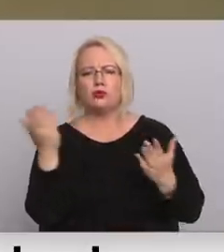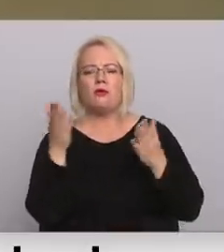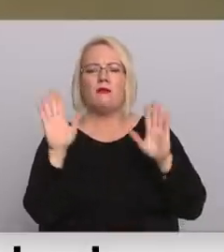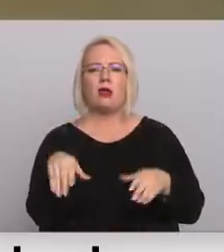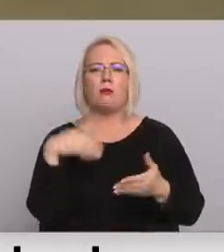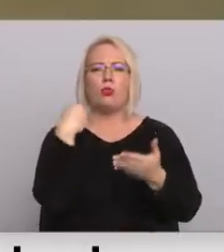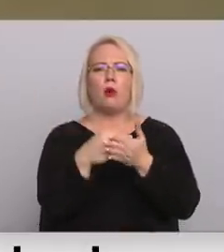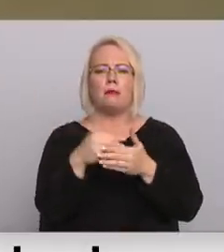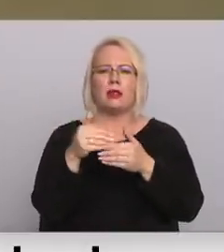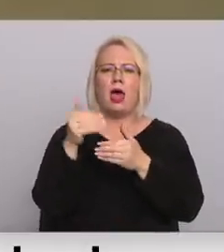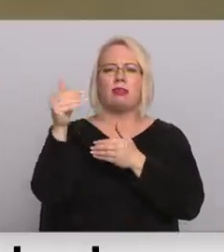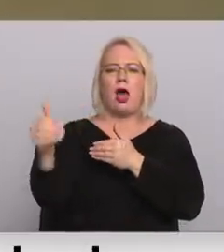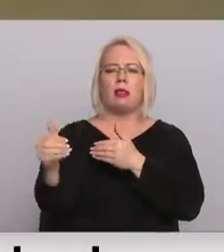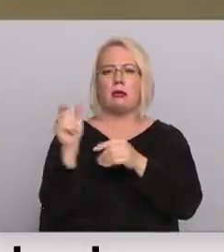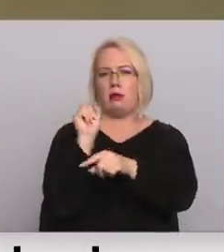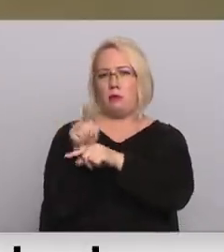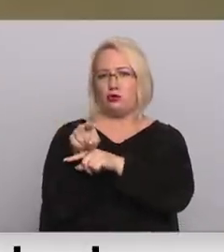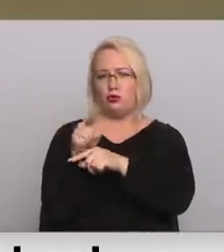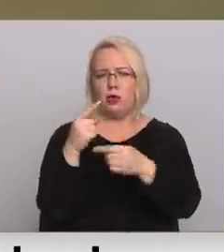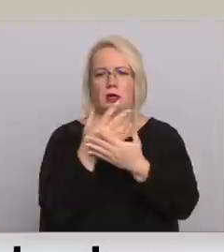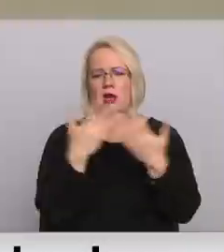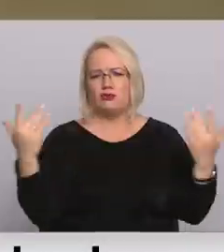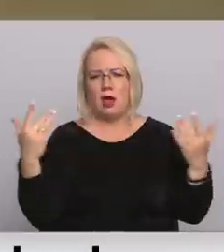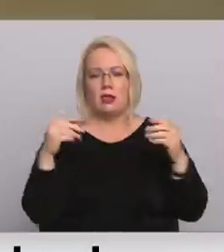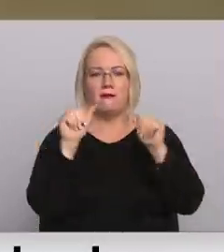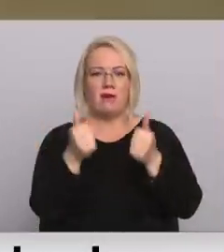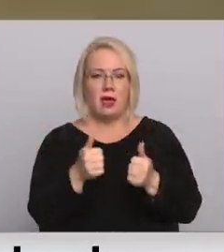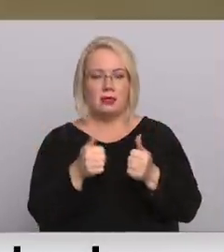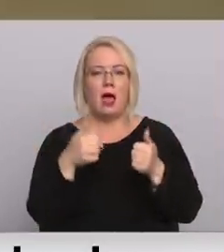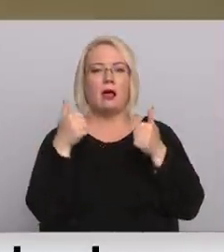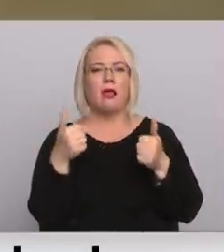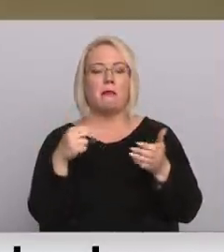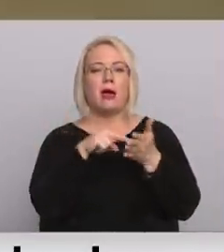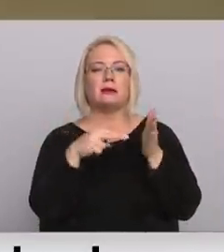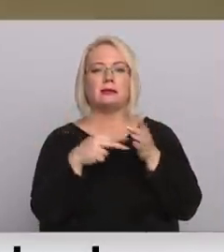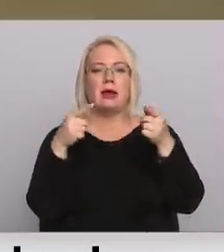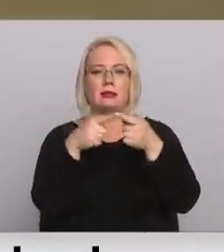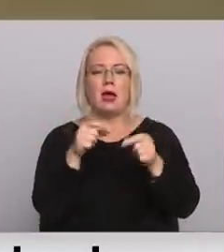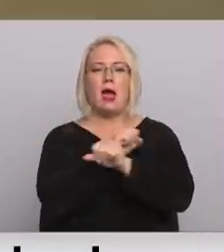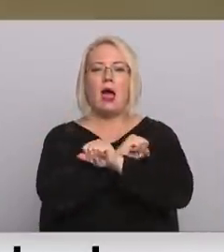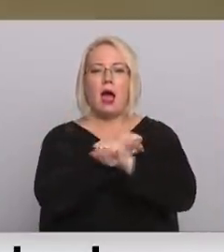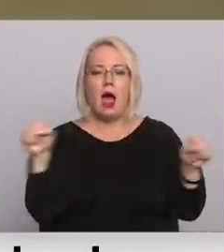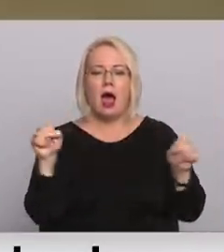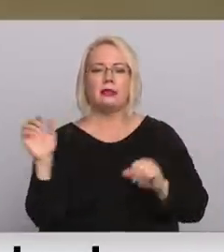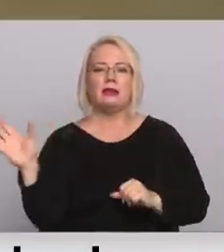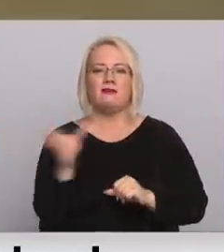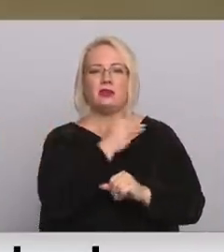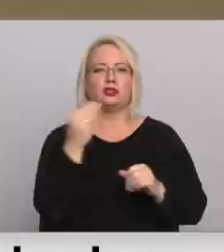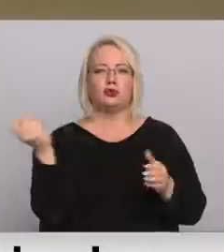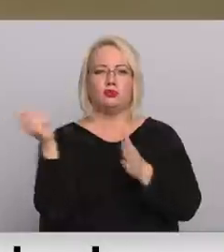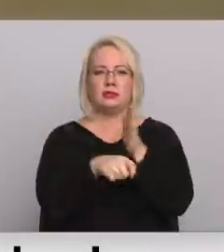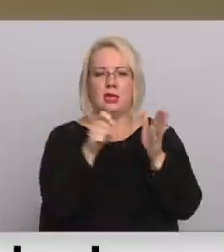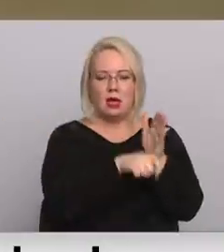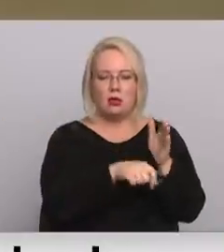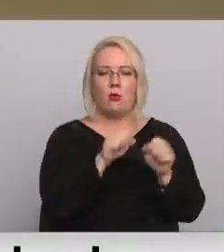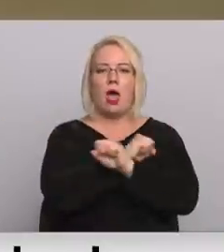arī attālināt, pasūtot un dažādā citā veidā. Labā stratēģija ir ātri visu ciet un iespējama ātri